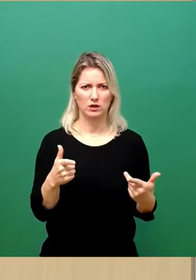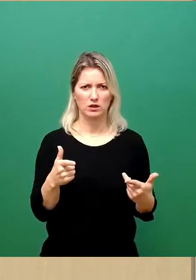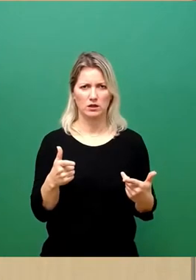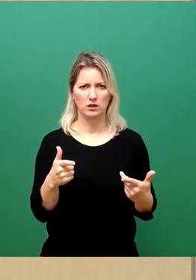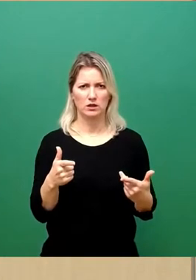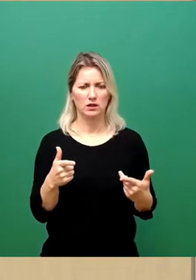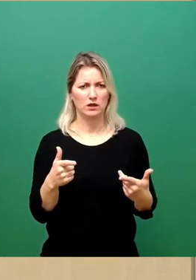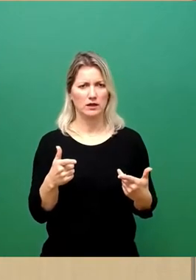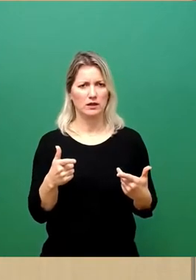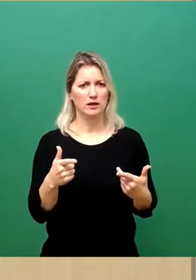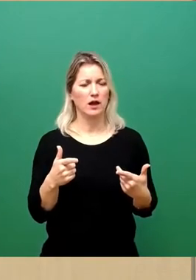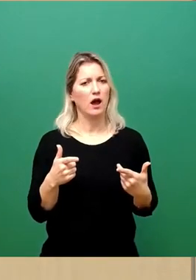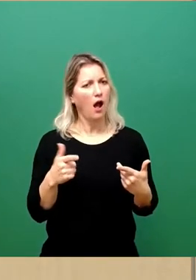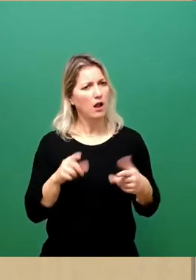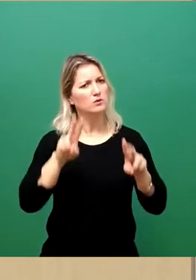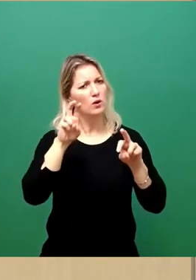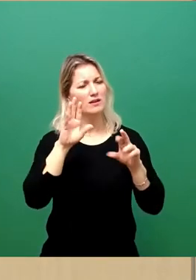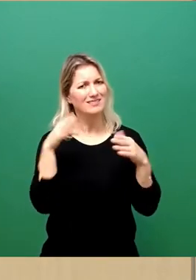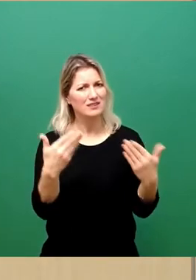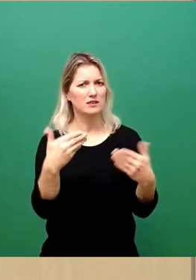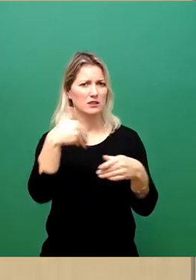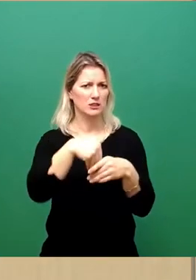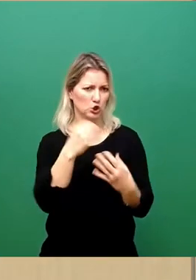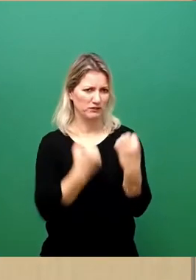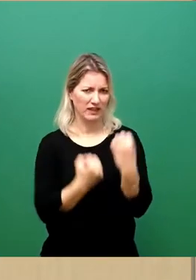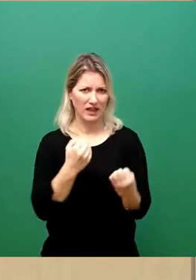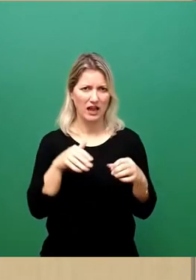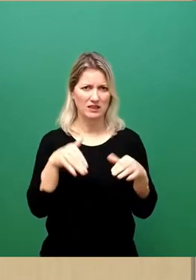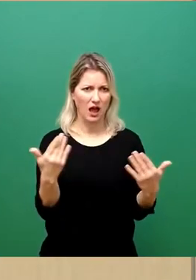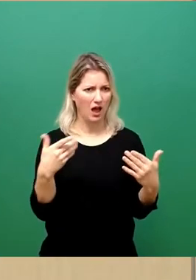Schwierigkeit dieser Petition.